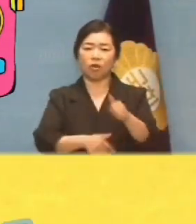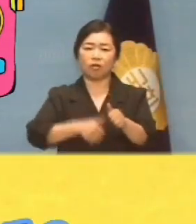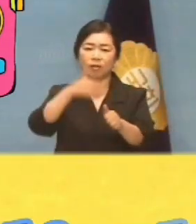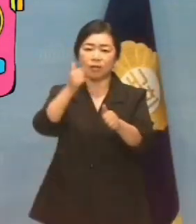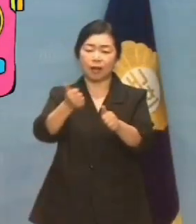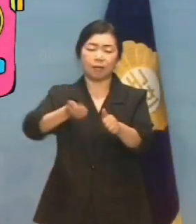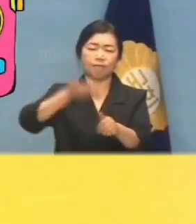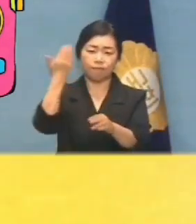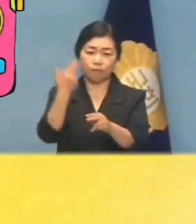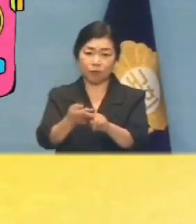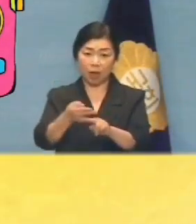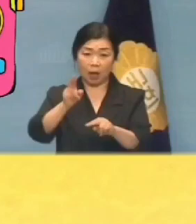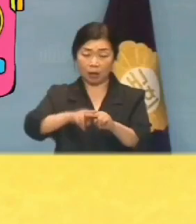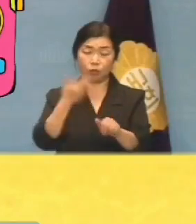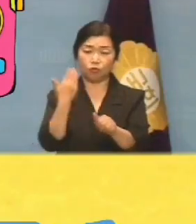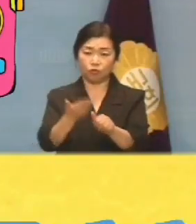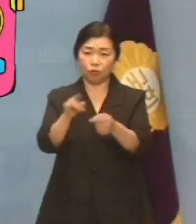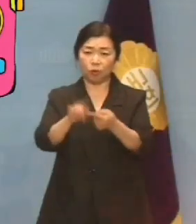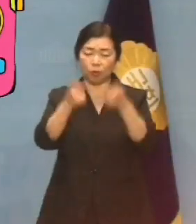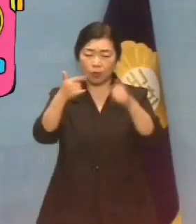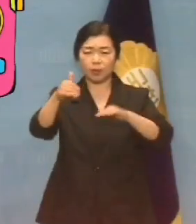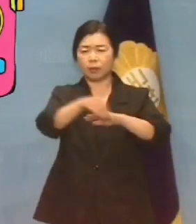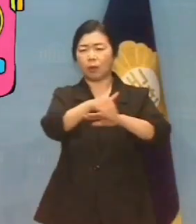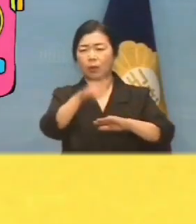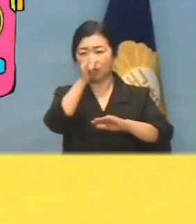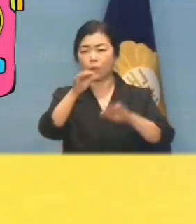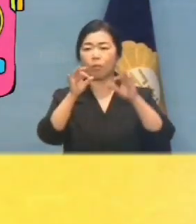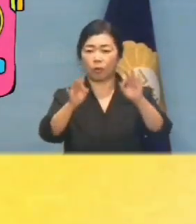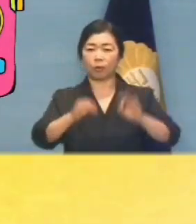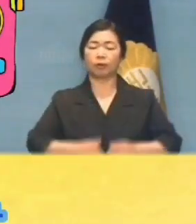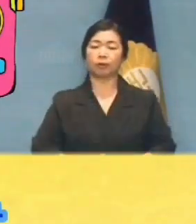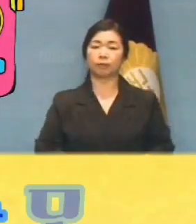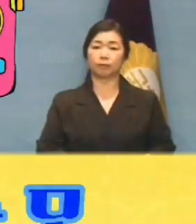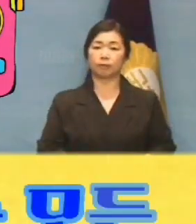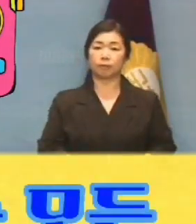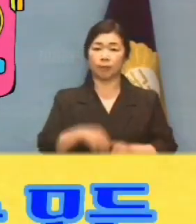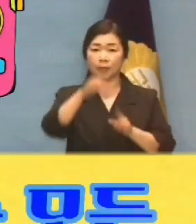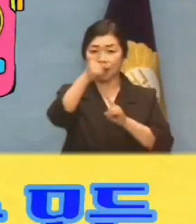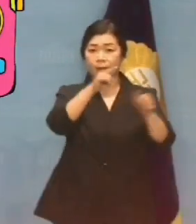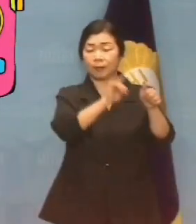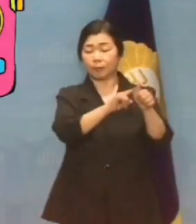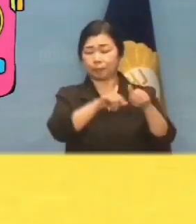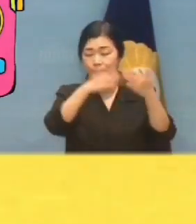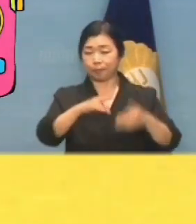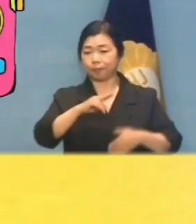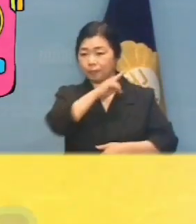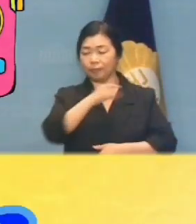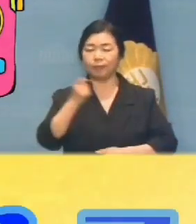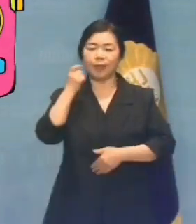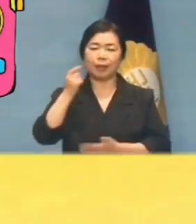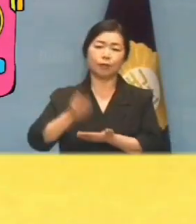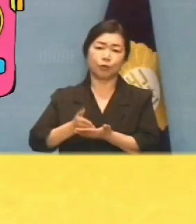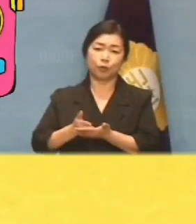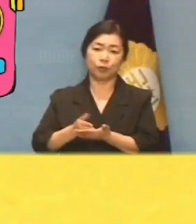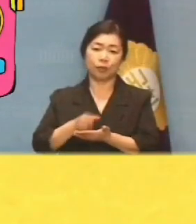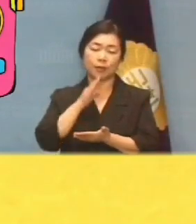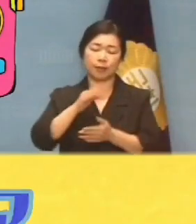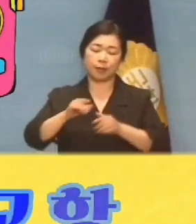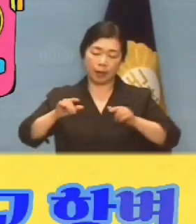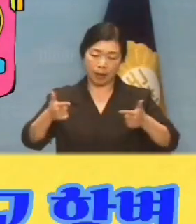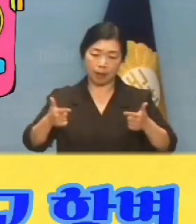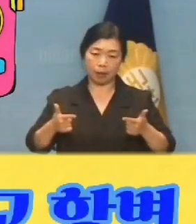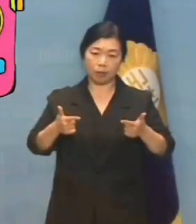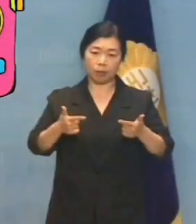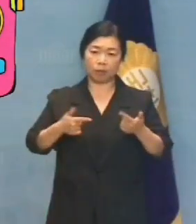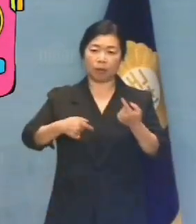무엇을 기대하는지 똑똑히 보여줍니다. 이동관 특보는 모든 의혹은 가짜 뉴스고 사실이